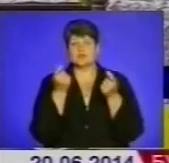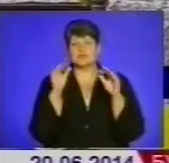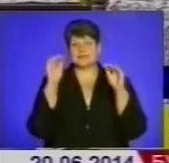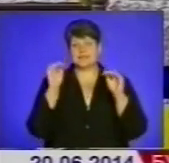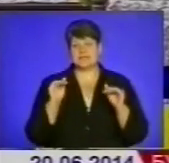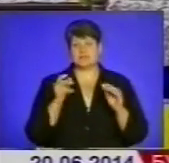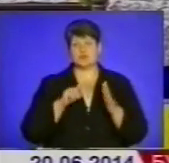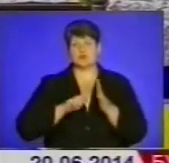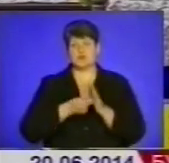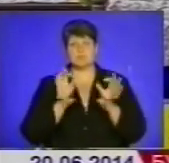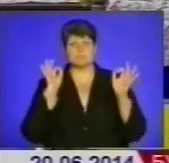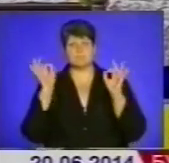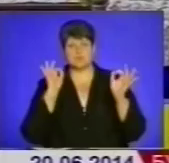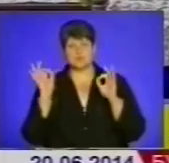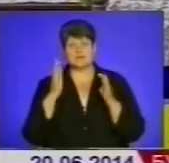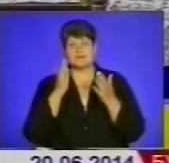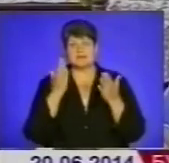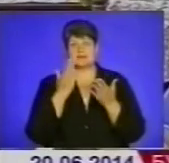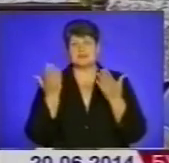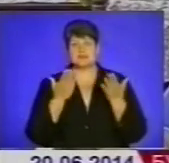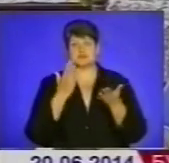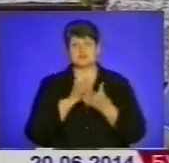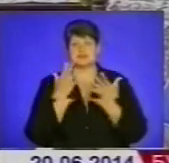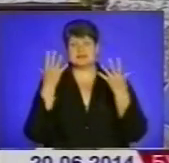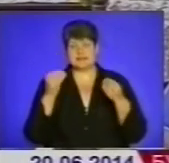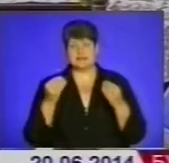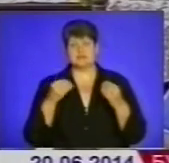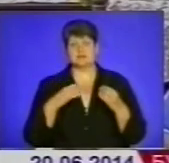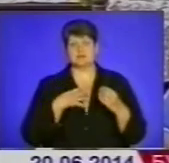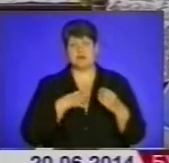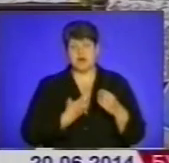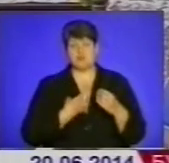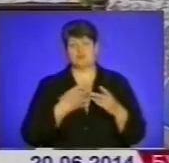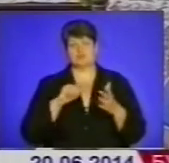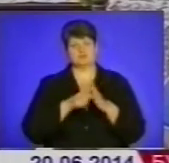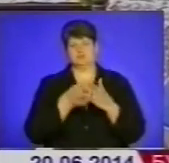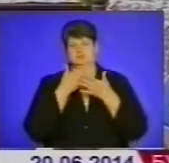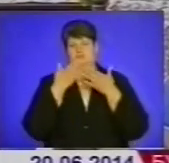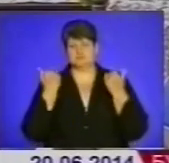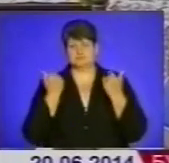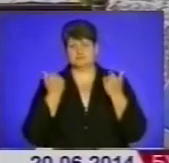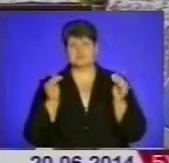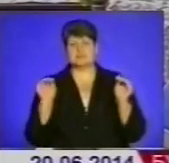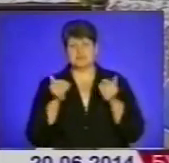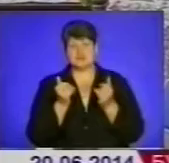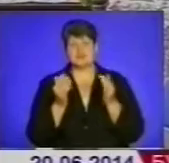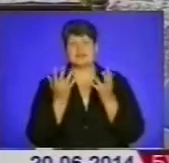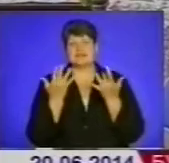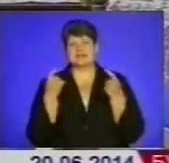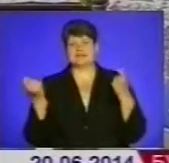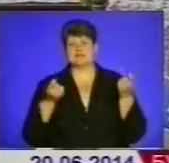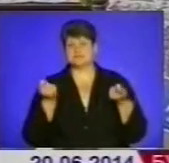включаємо музику. Якщо є дні трауру, взагалі і не включаємо. Не робимо вечірок, зменшили якусь кількість вечірок, тобто